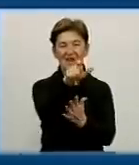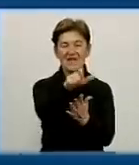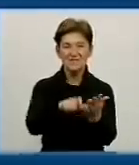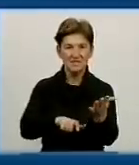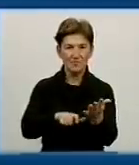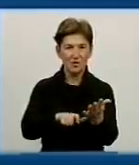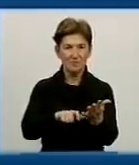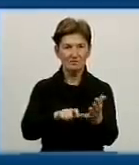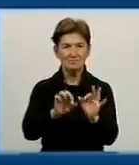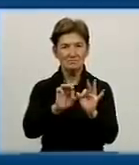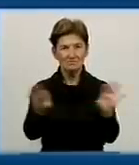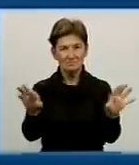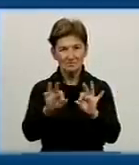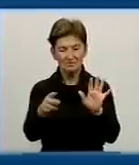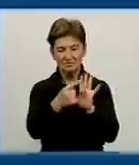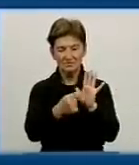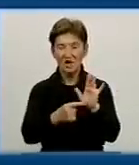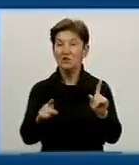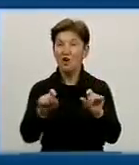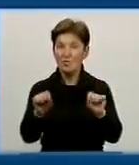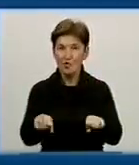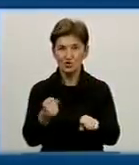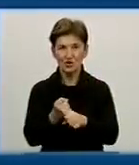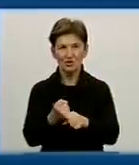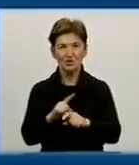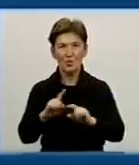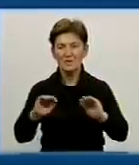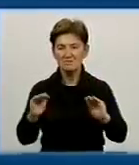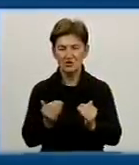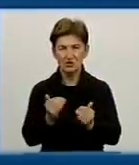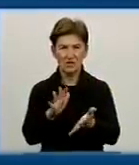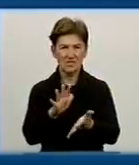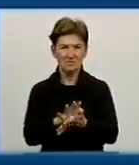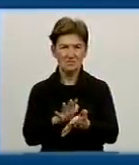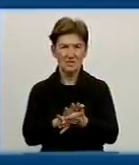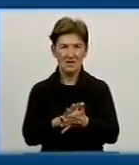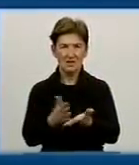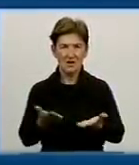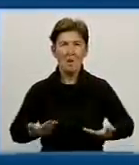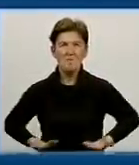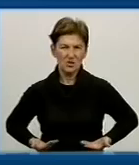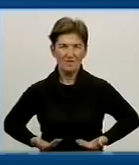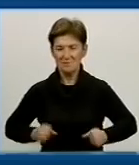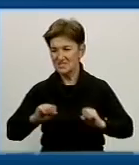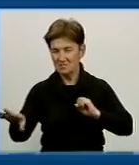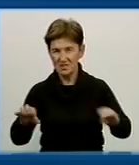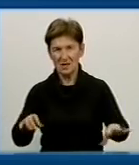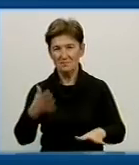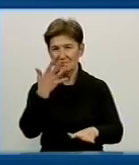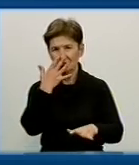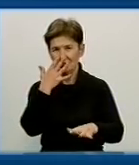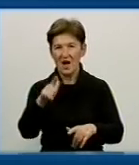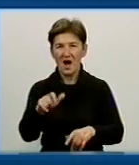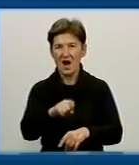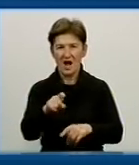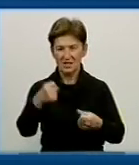'язаних, де пояснюється, що можна зробити, наприклад, як зменшити забруднення побутовим сміттям, вихлопними газами. Ми організували разом